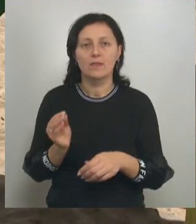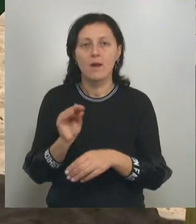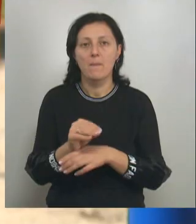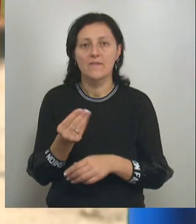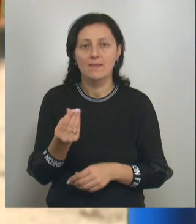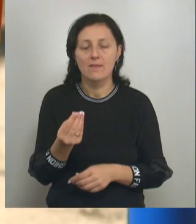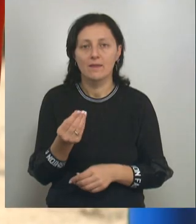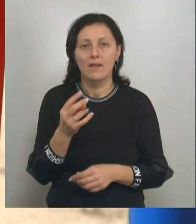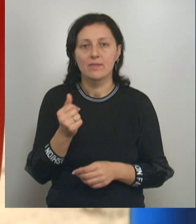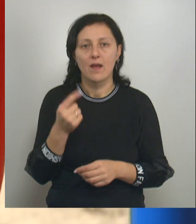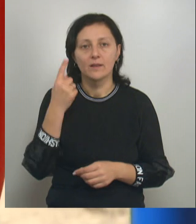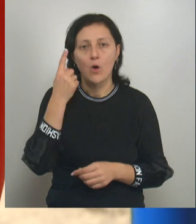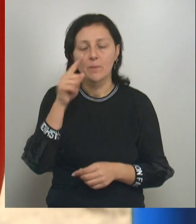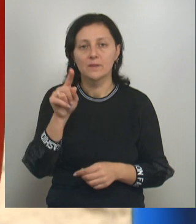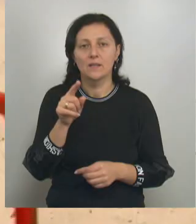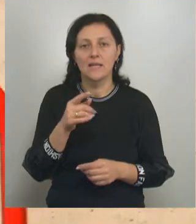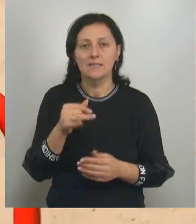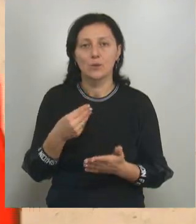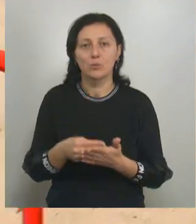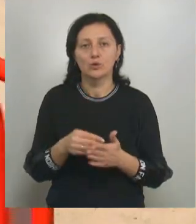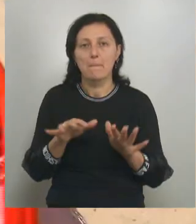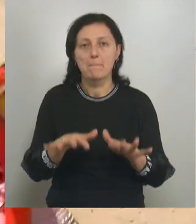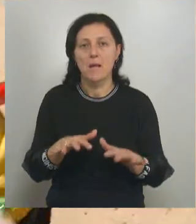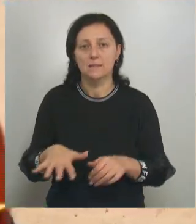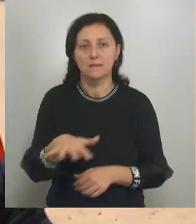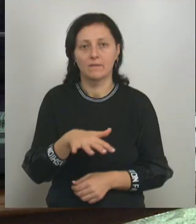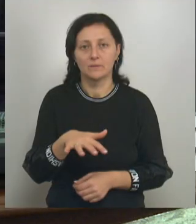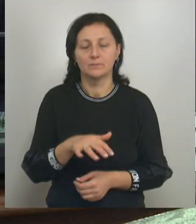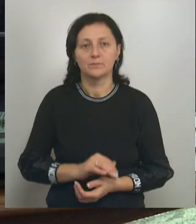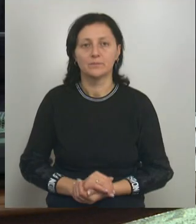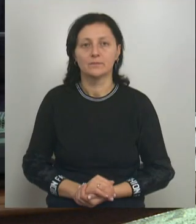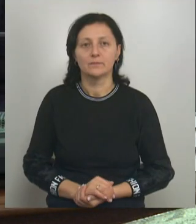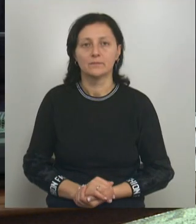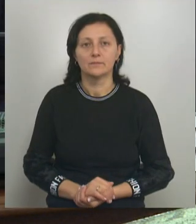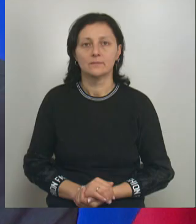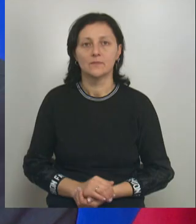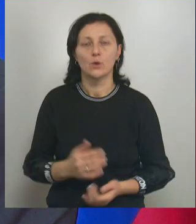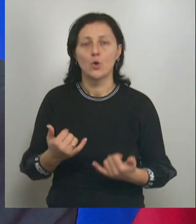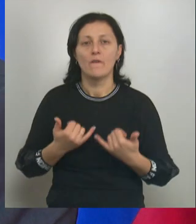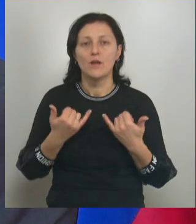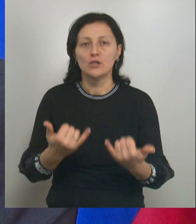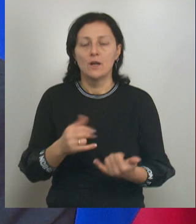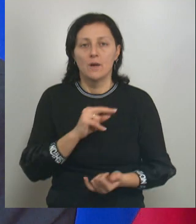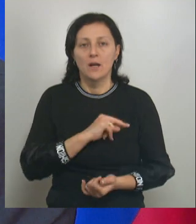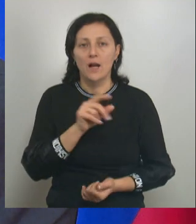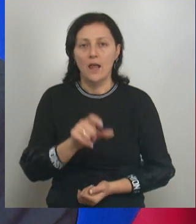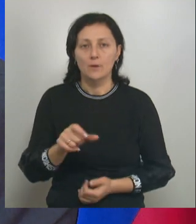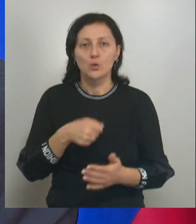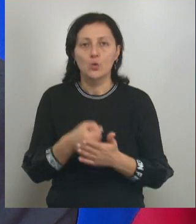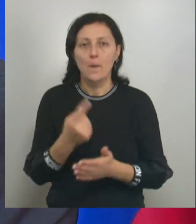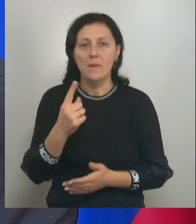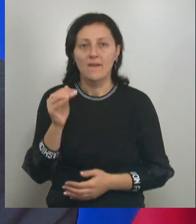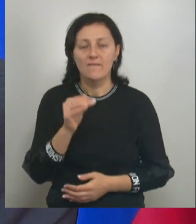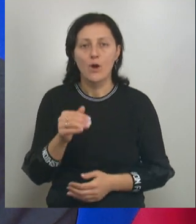на реализацию отдельных идей из бюджетов местного уровня. Уважаемые коллеги, до 1 февраля у нас все